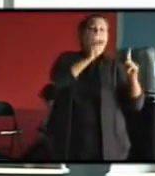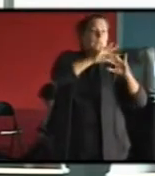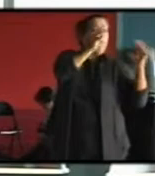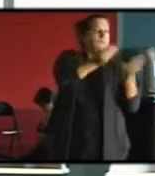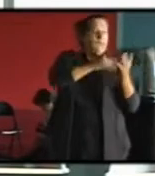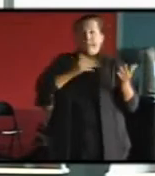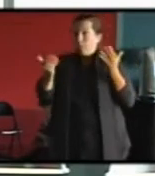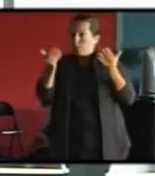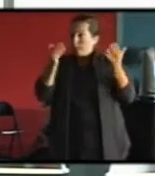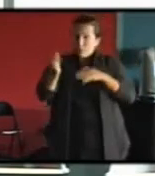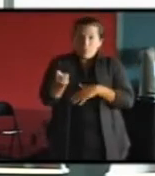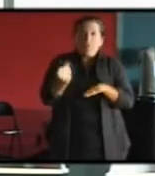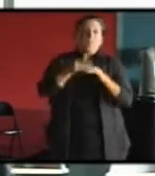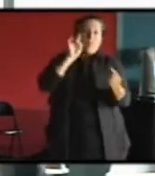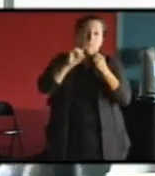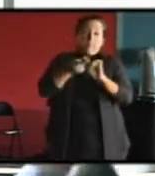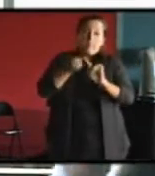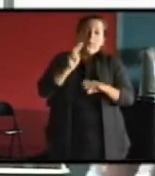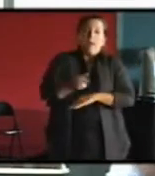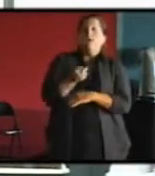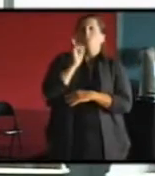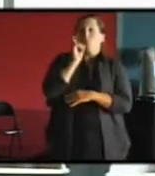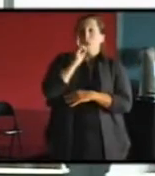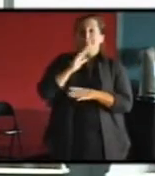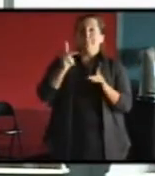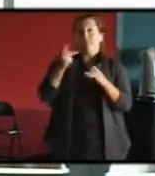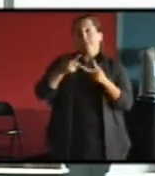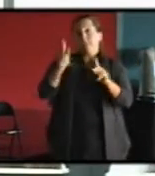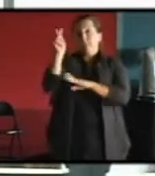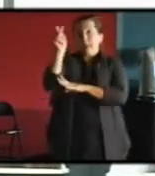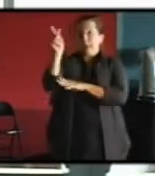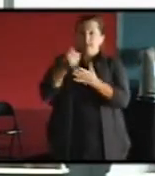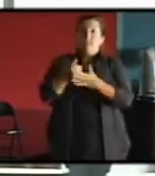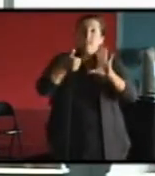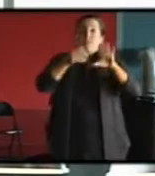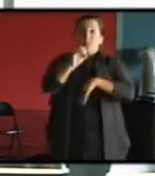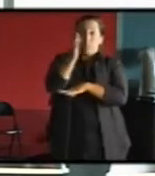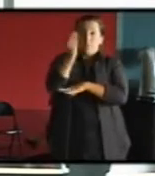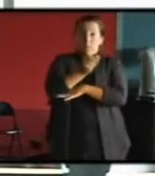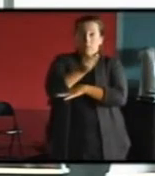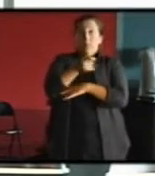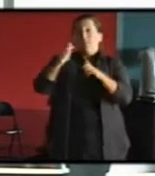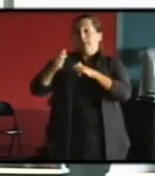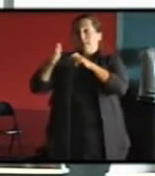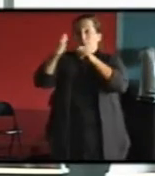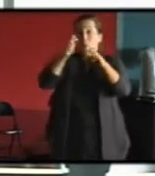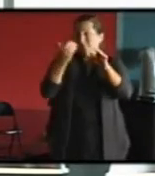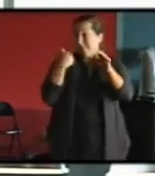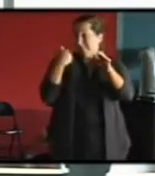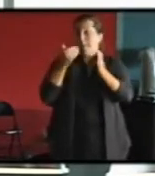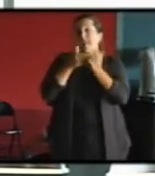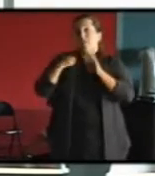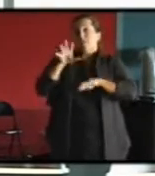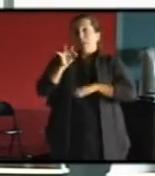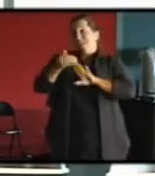et avec un enjeu très important puisque, à Paris, plus de 60% des bâtiments ont été construits avant